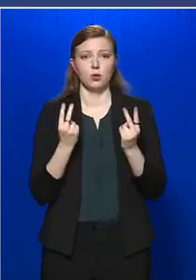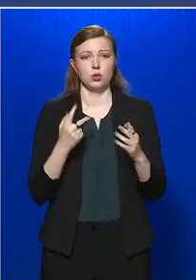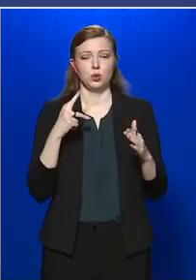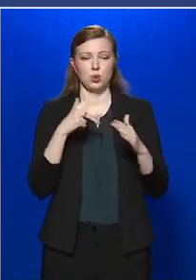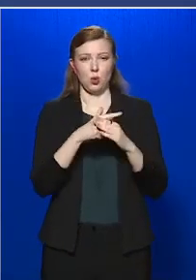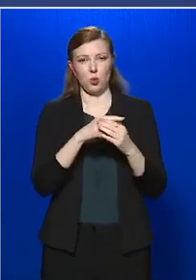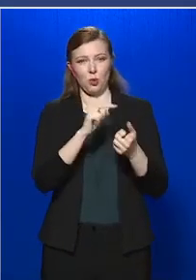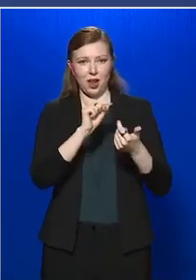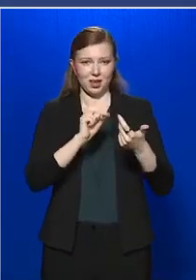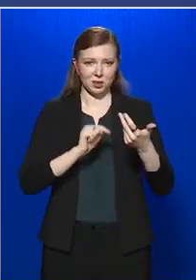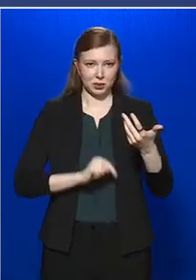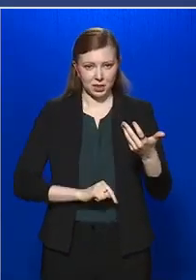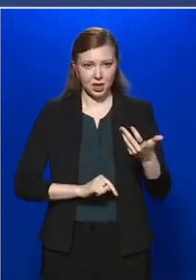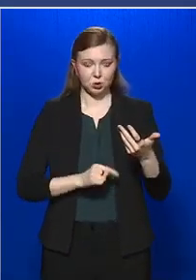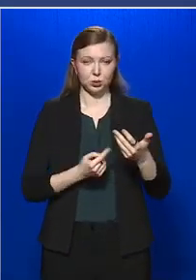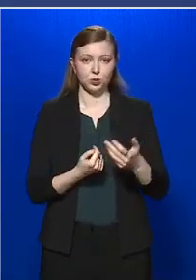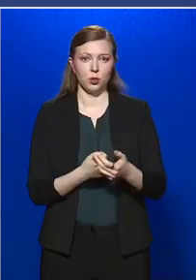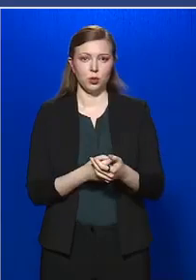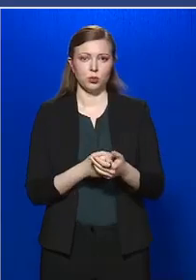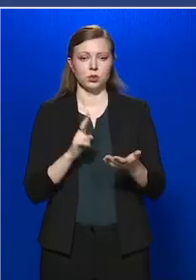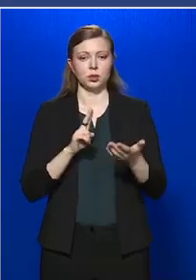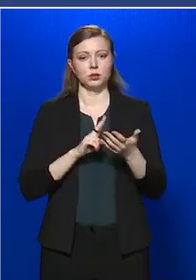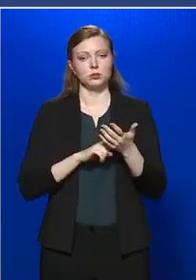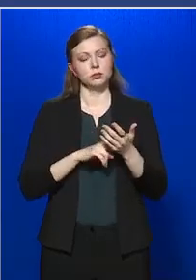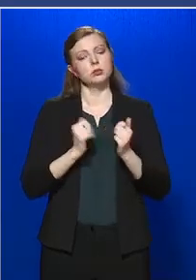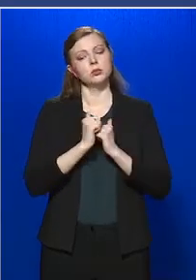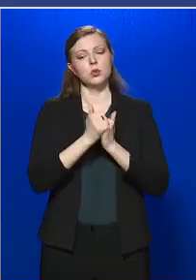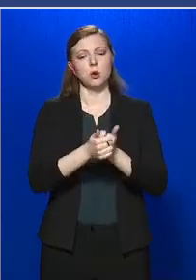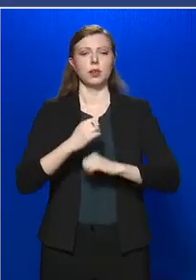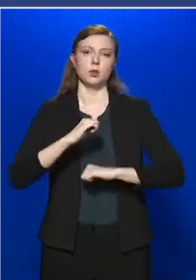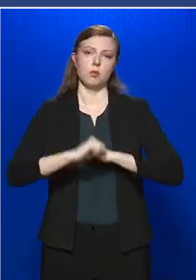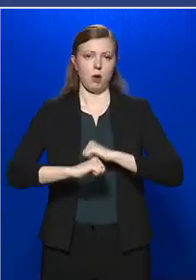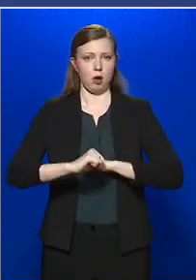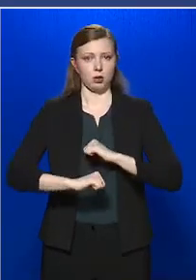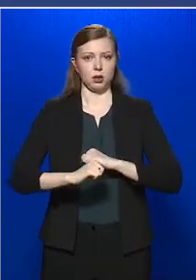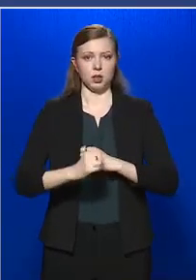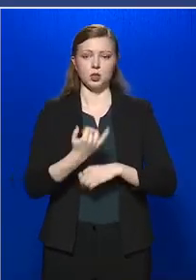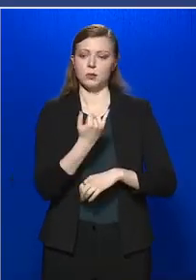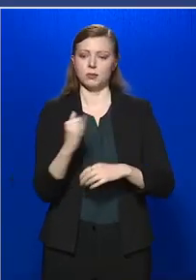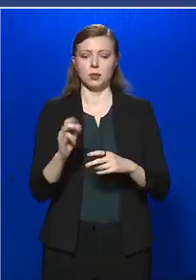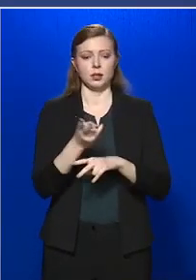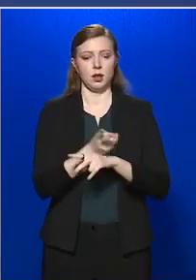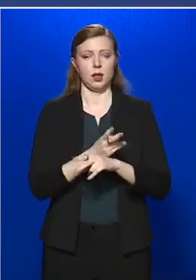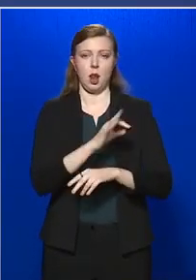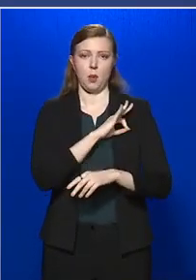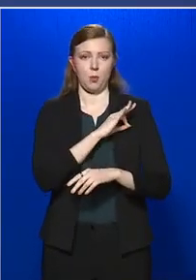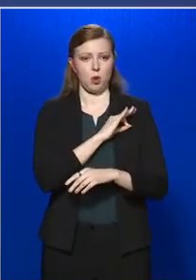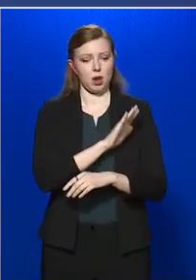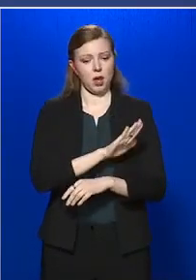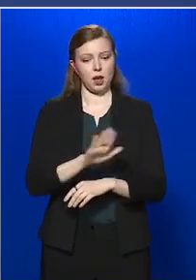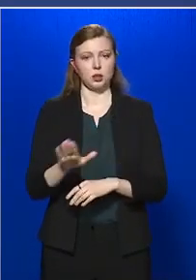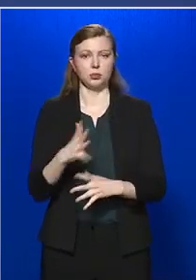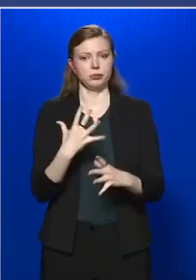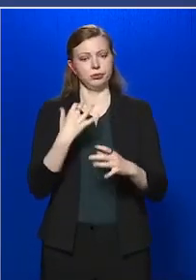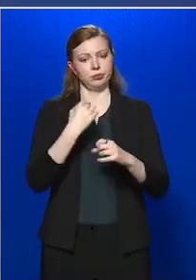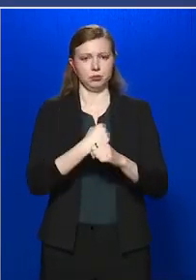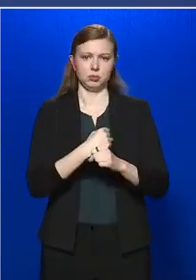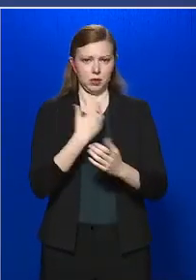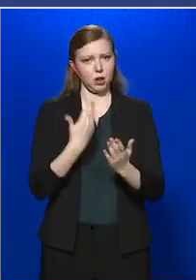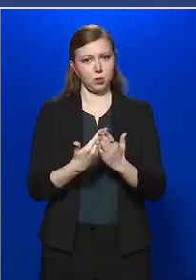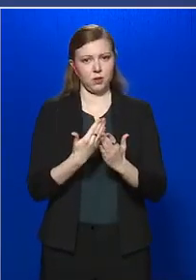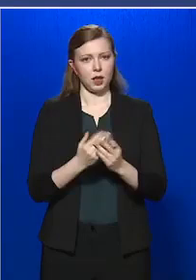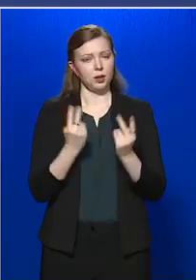korlátozások egy jogkövető magatartással minden állampolgár részéről betartásra